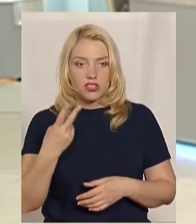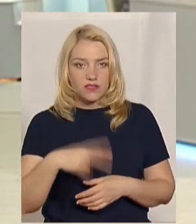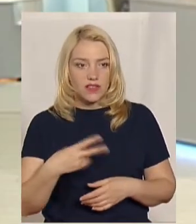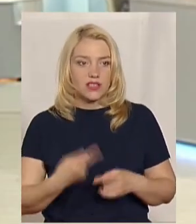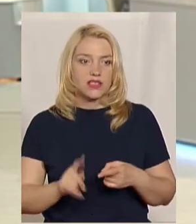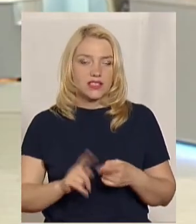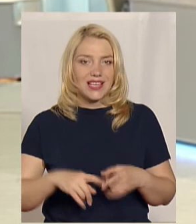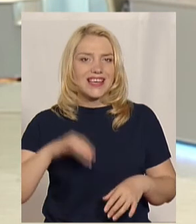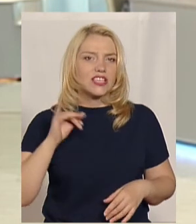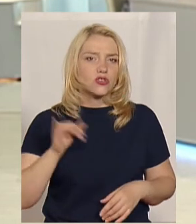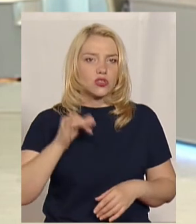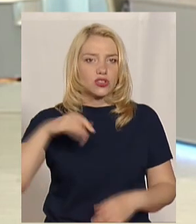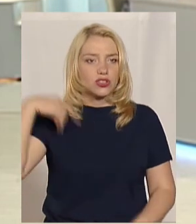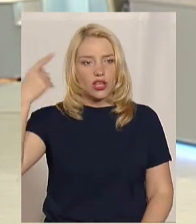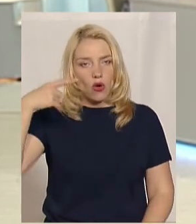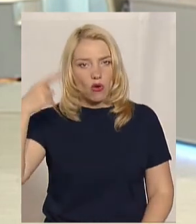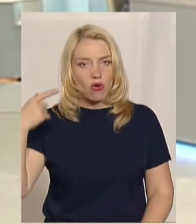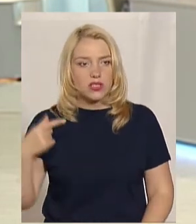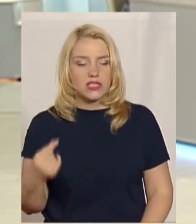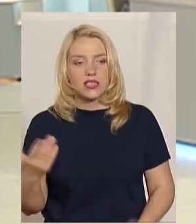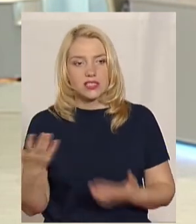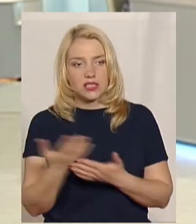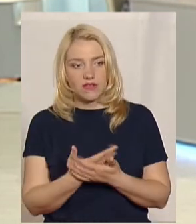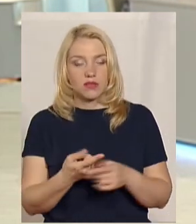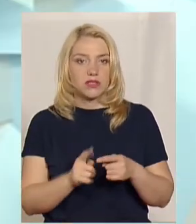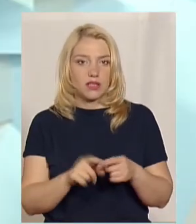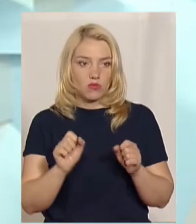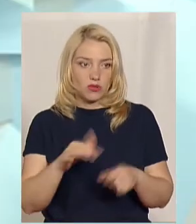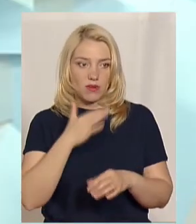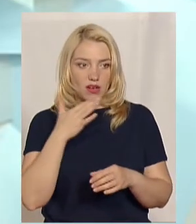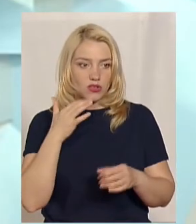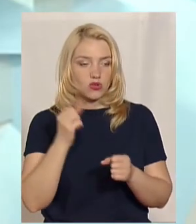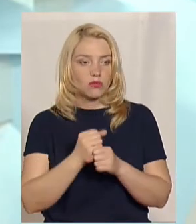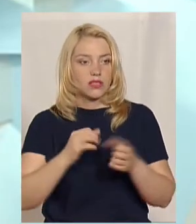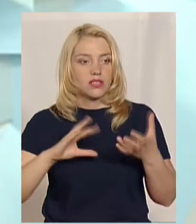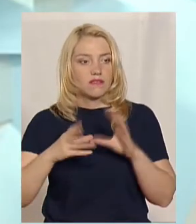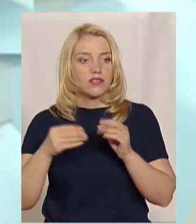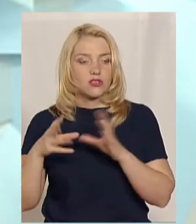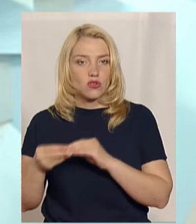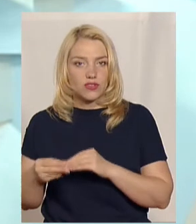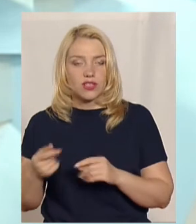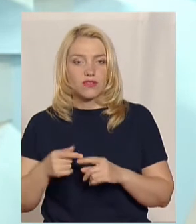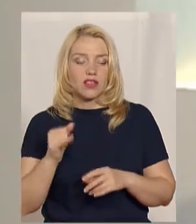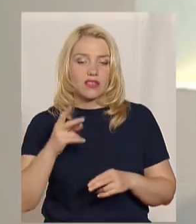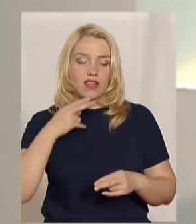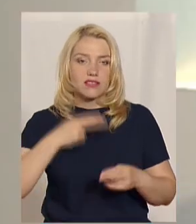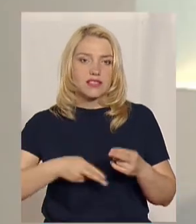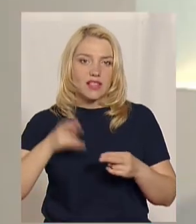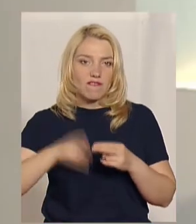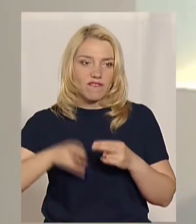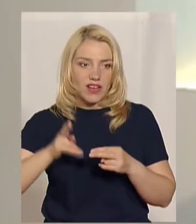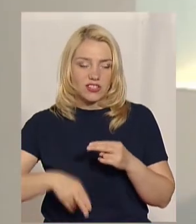історичний, козацький. Думаю, з нього також можна зробити багато висновок іллюзового життя. І, зовсім, на завершення,